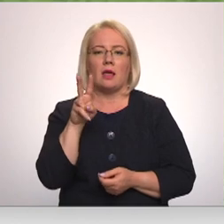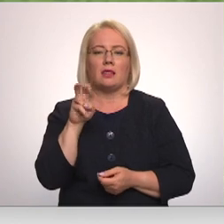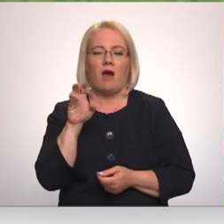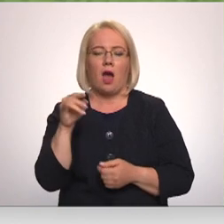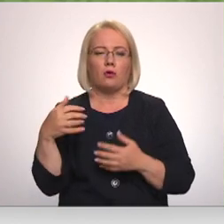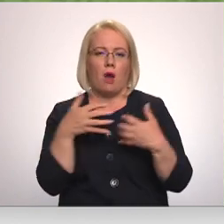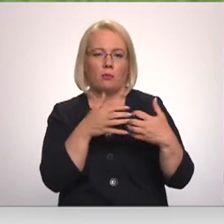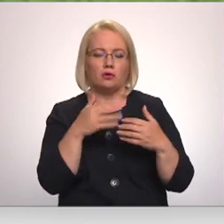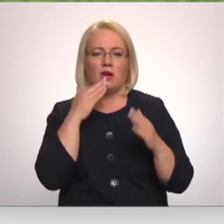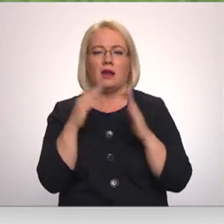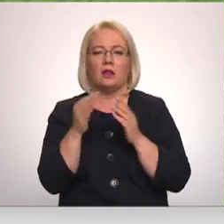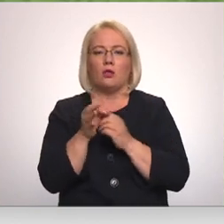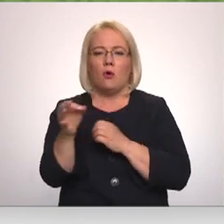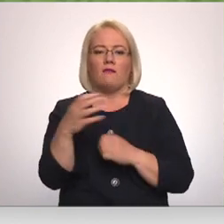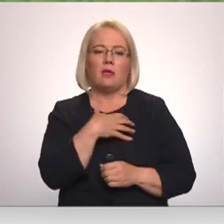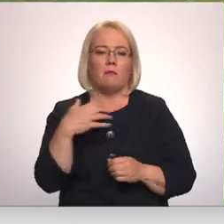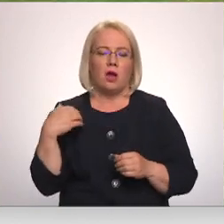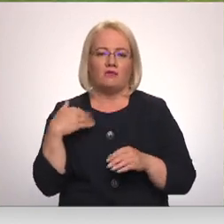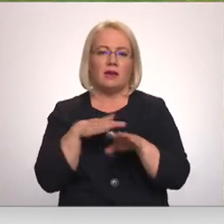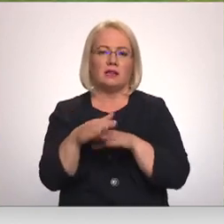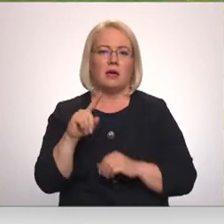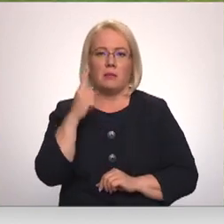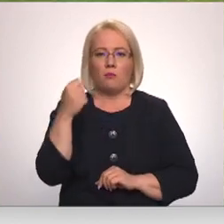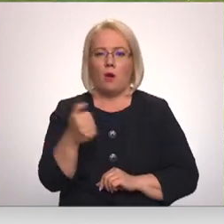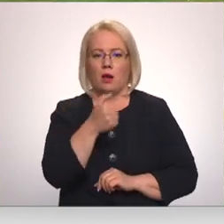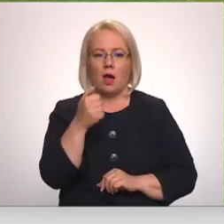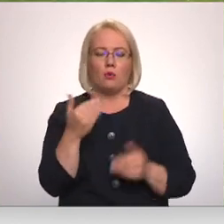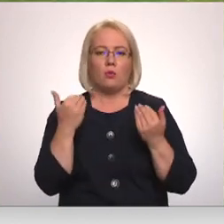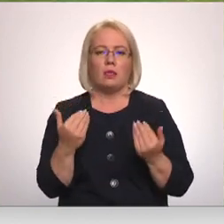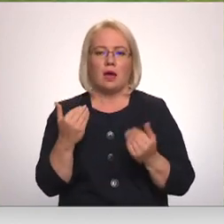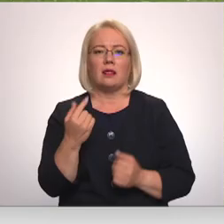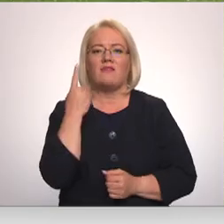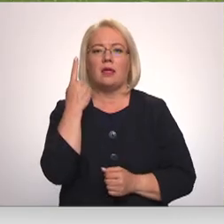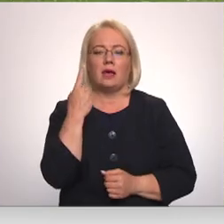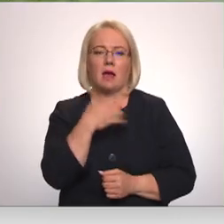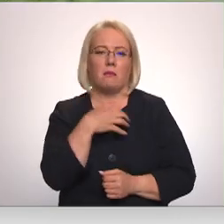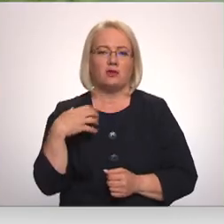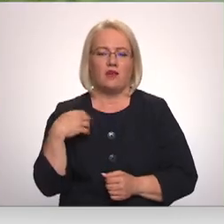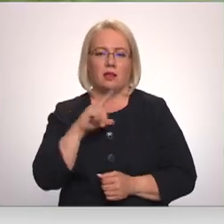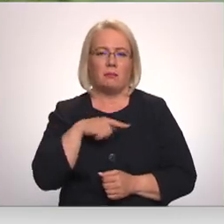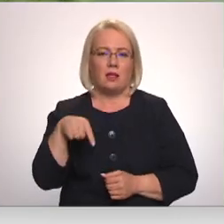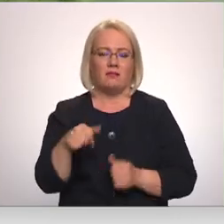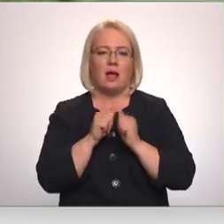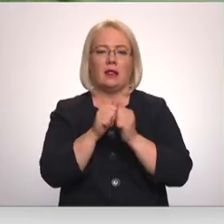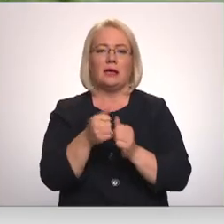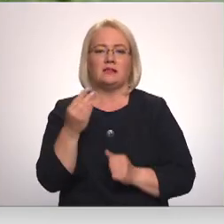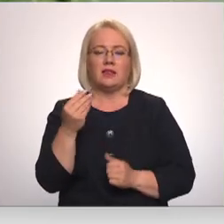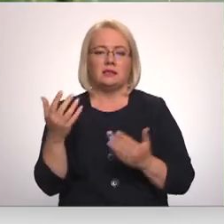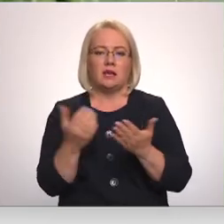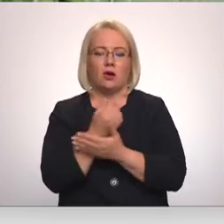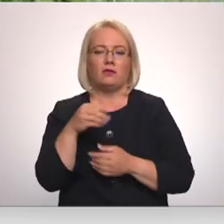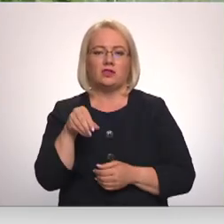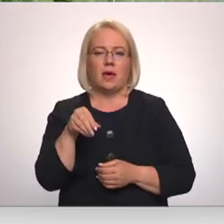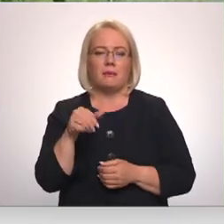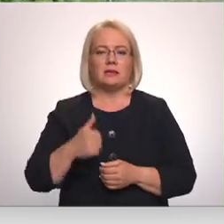Rēzeknes novada pašvaldība īstenot pirmo gadu, un pagaidām tā ir vienīgā pašvaldība Latvijā. Līdzfinansējumu ieguvušie zemju